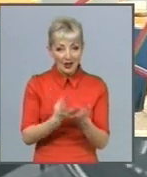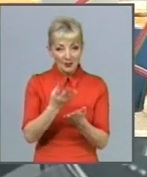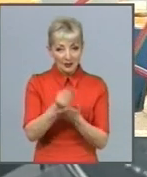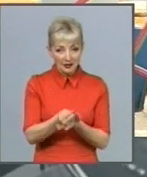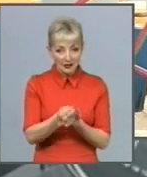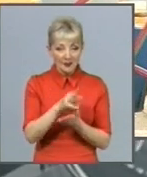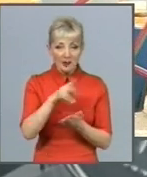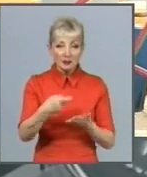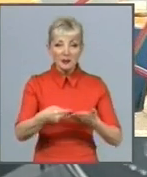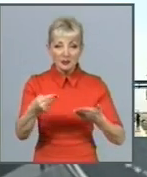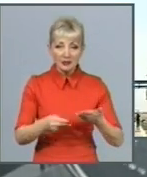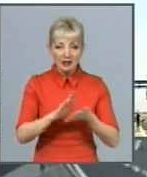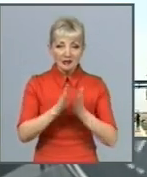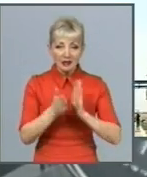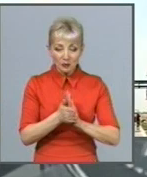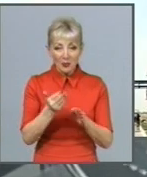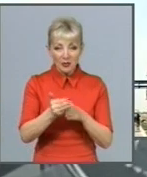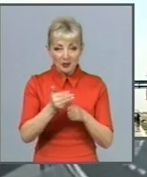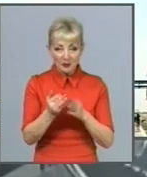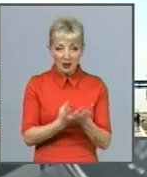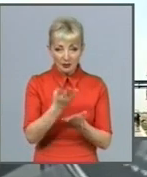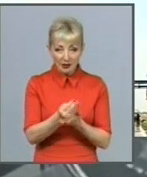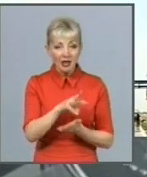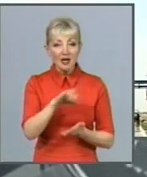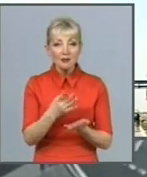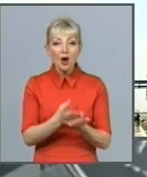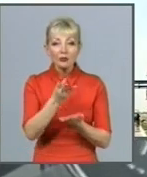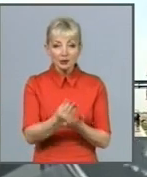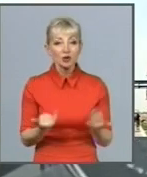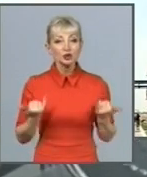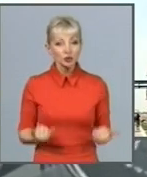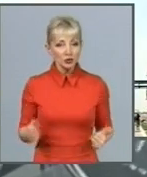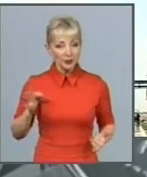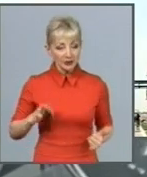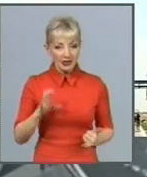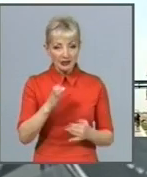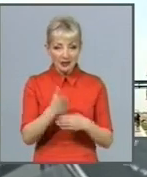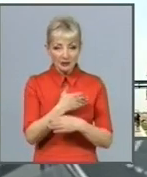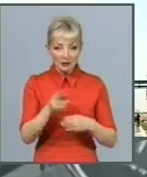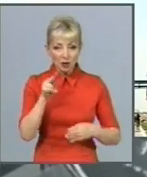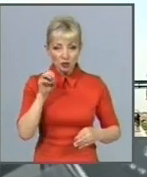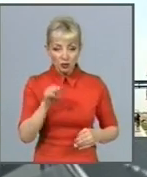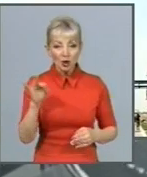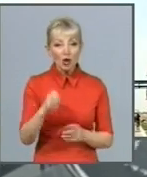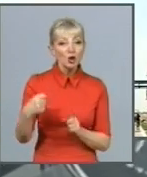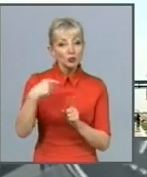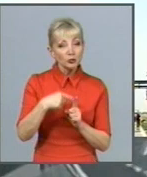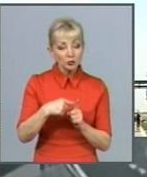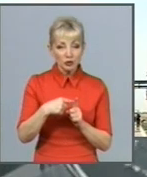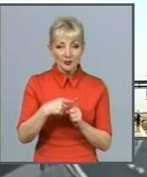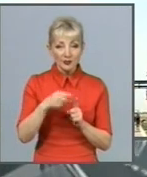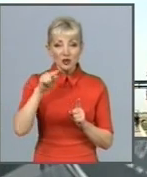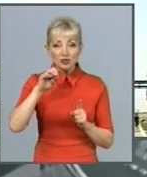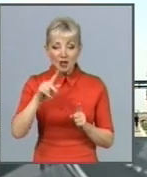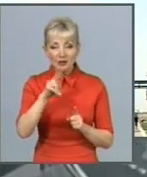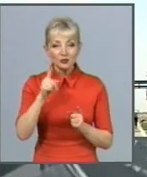договор о реструктуризі, ми їм оплачуємо текуше потреблення з распределительного счета і плюс долю, которую ми маємо оплачувати по реструктуризі.